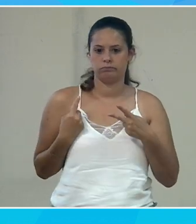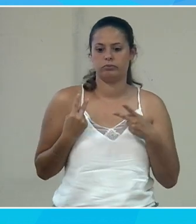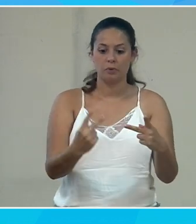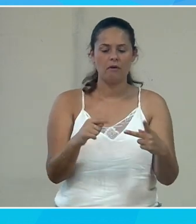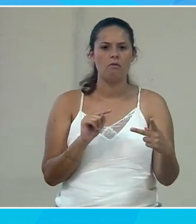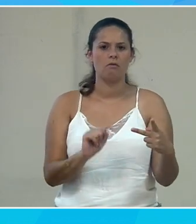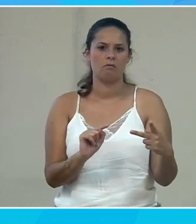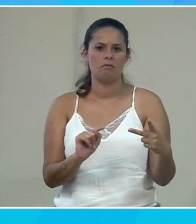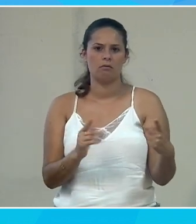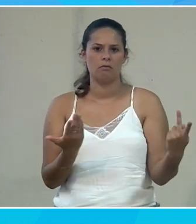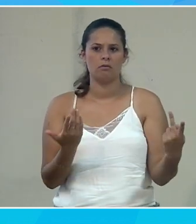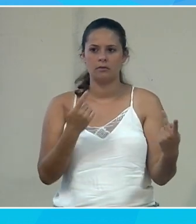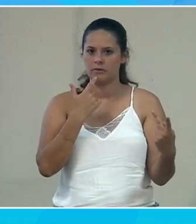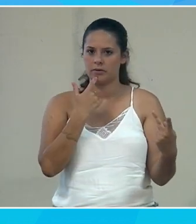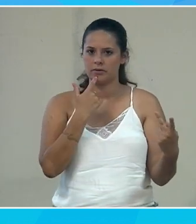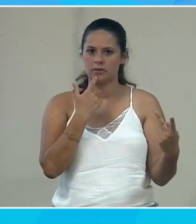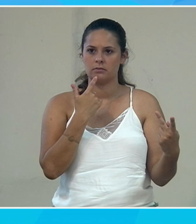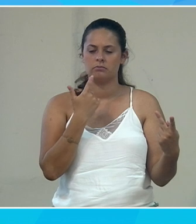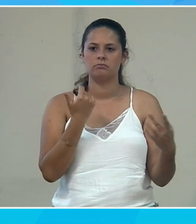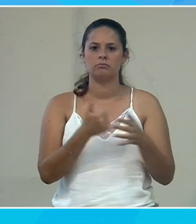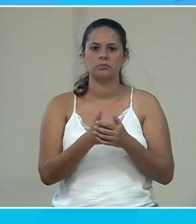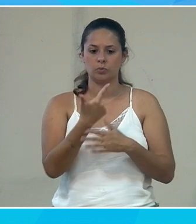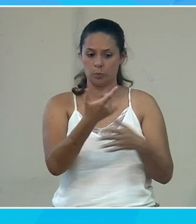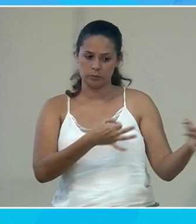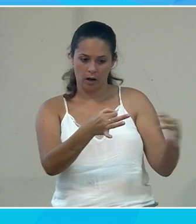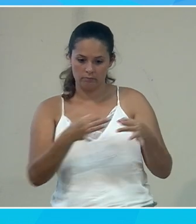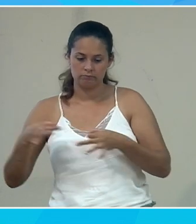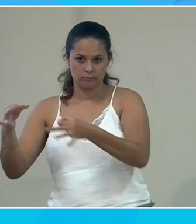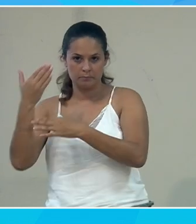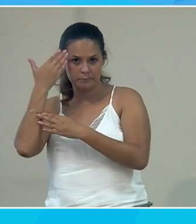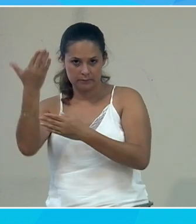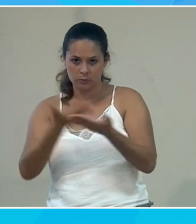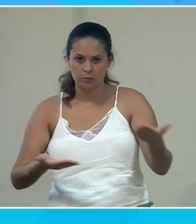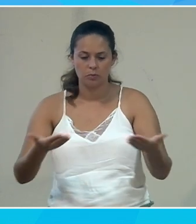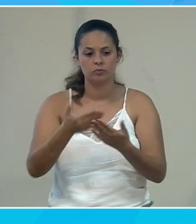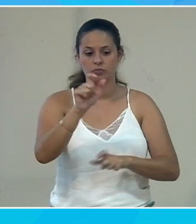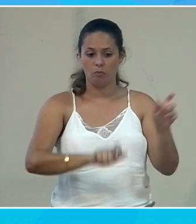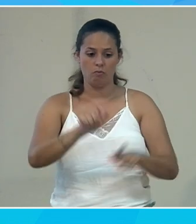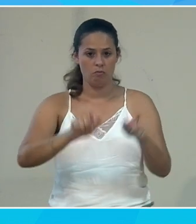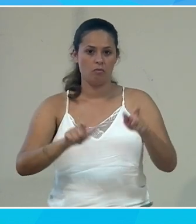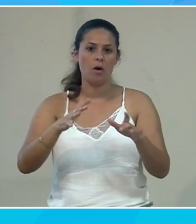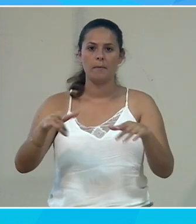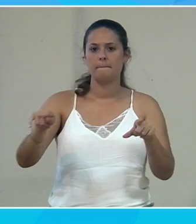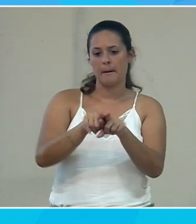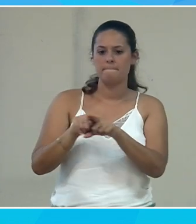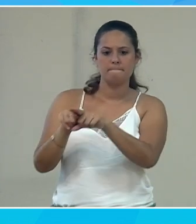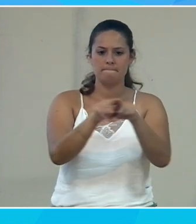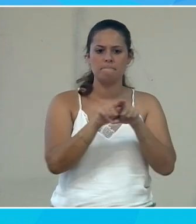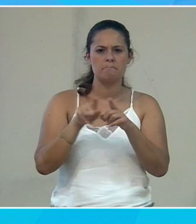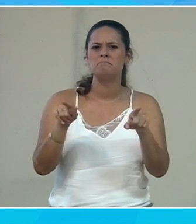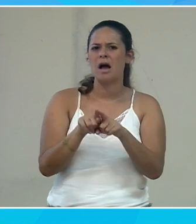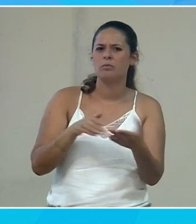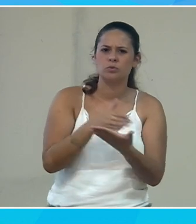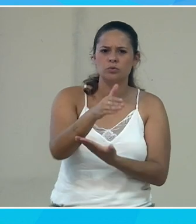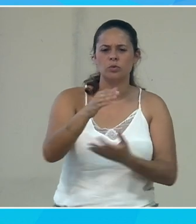Alors vous prenez un cas de figure, prenez deux salles. Vous prenez une salle dans laquelle vous avez des gens qui sont à peu près tous pareils, même cursus